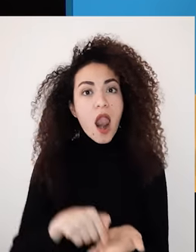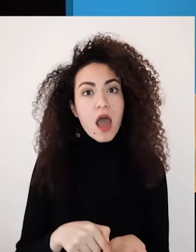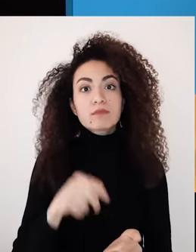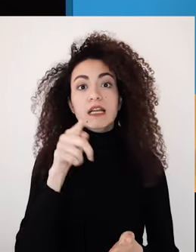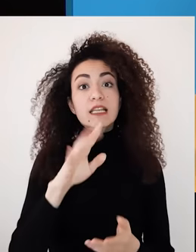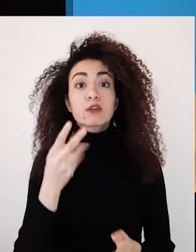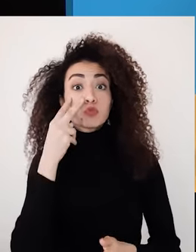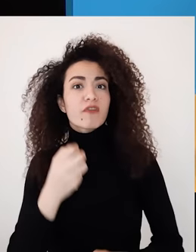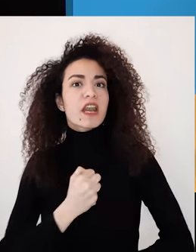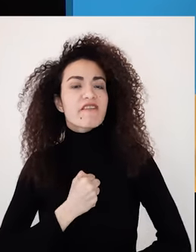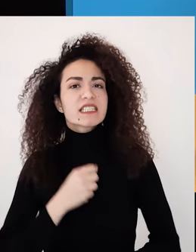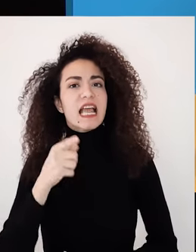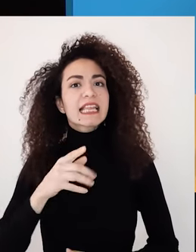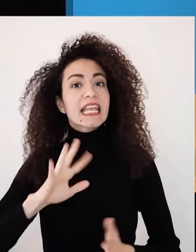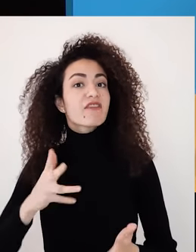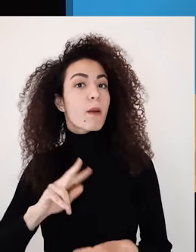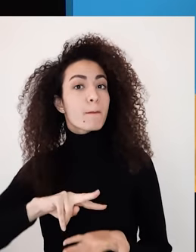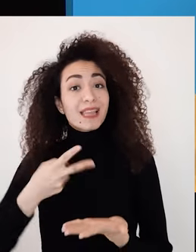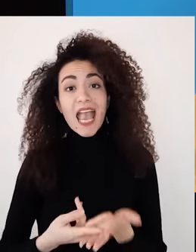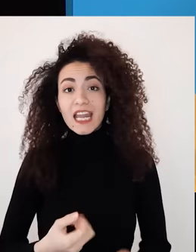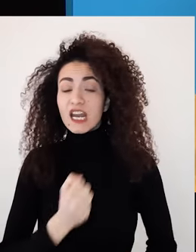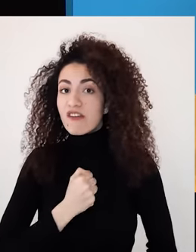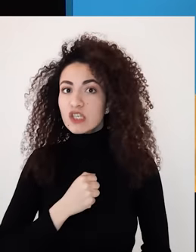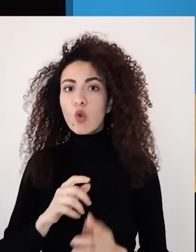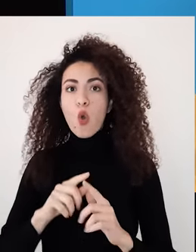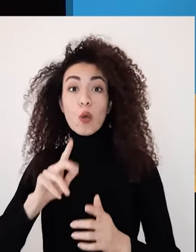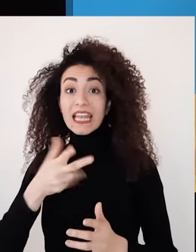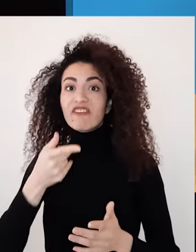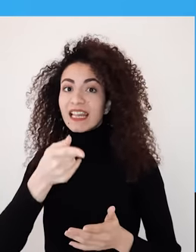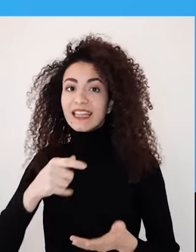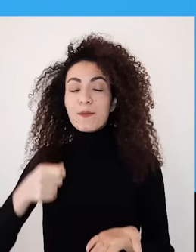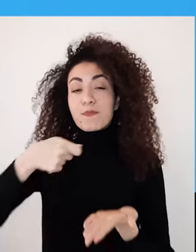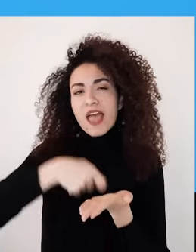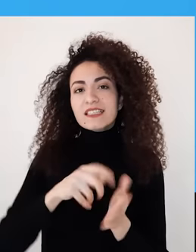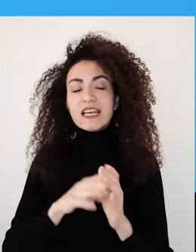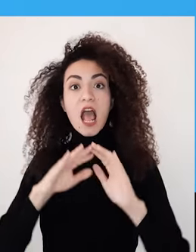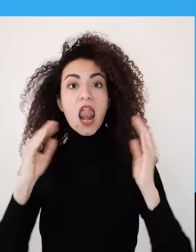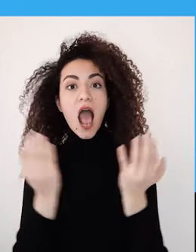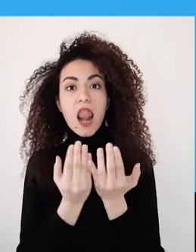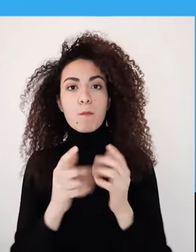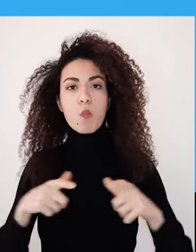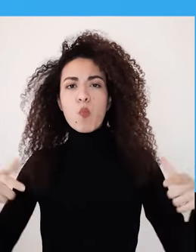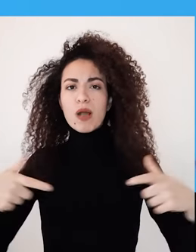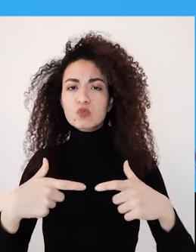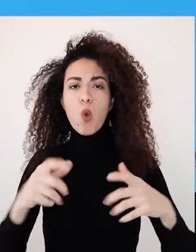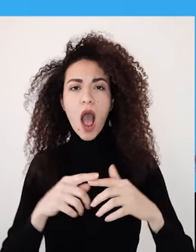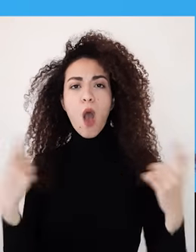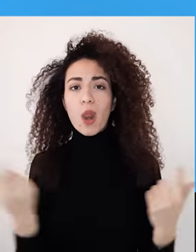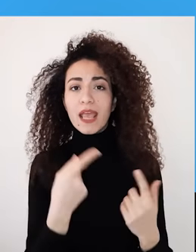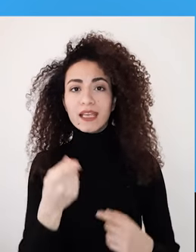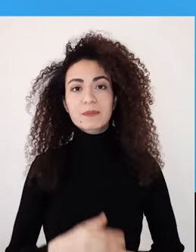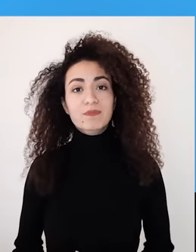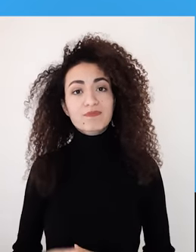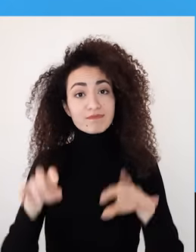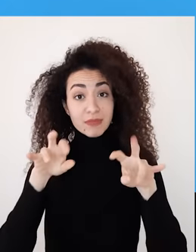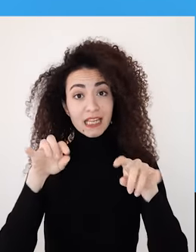بتشوفي حالك بما يخص بإيمانك بتغيير حالك والتأثير على محيطك شاركينا رأيك بالتعليقات بهذا الموضوع